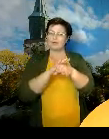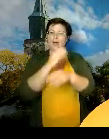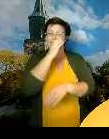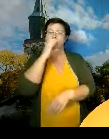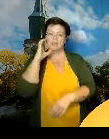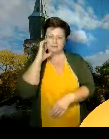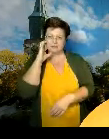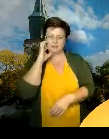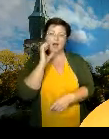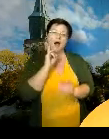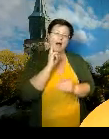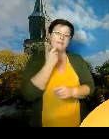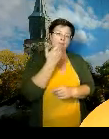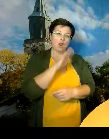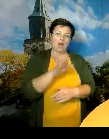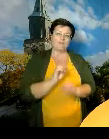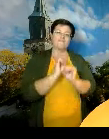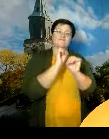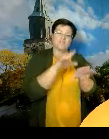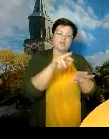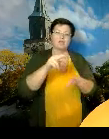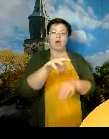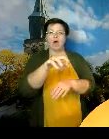maskia näissä nouto ja hakutilanteissa.